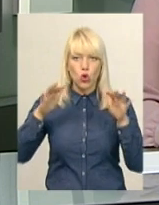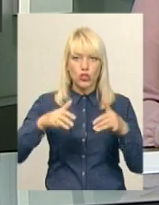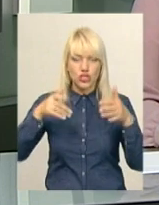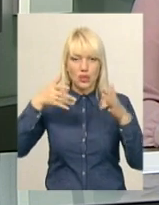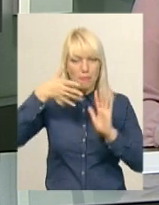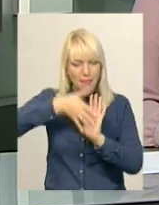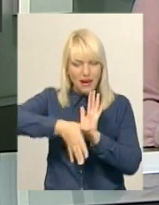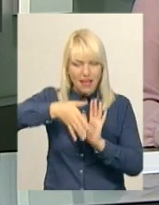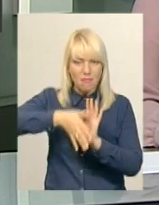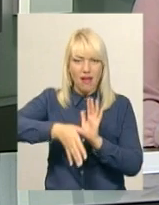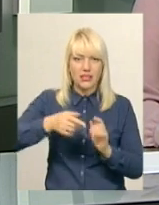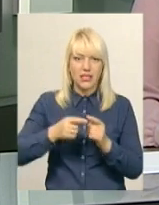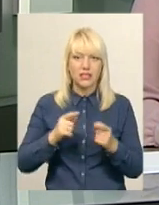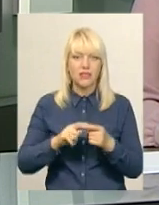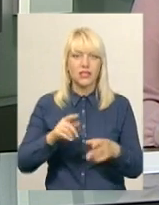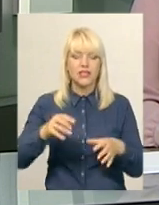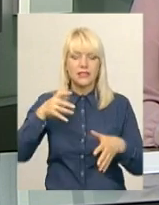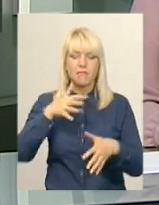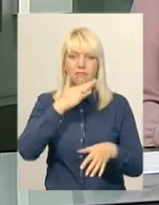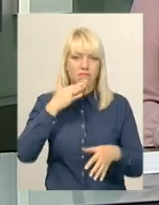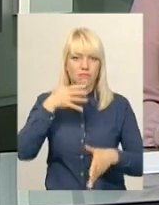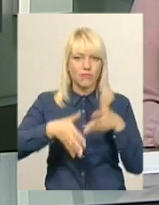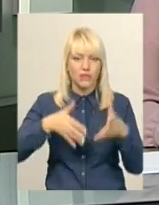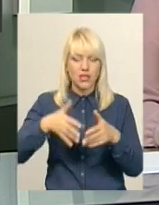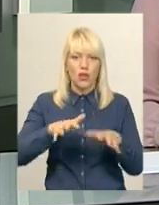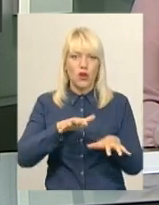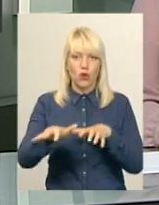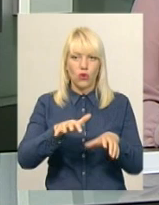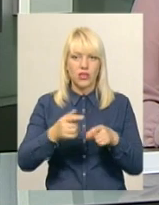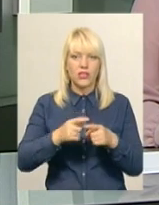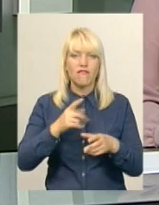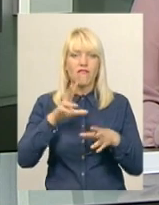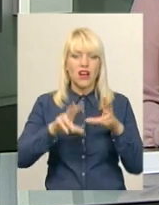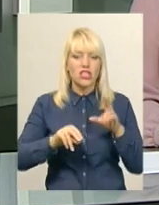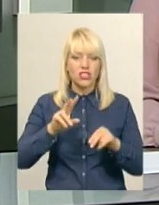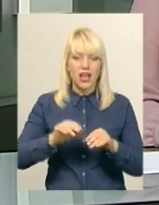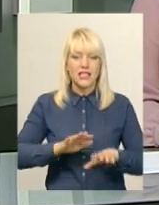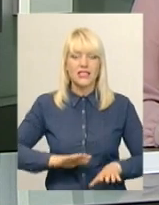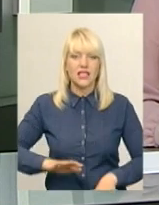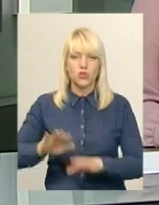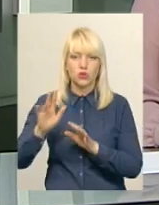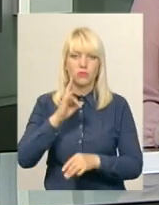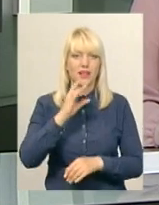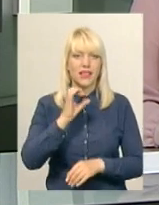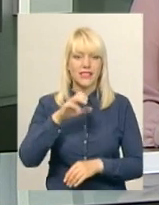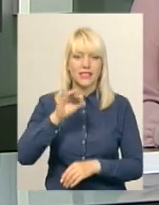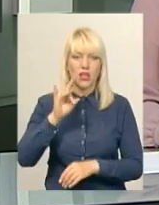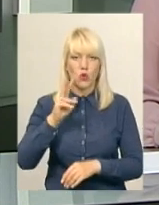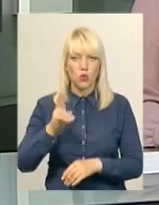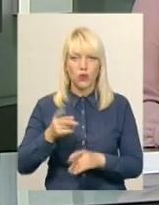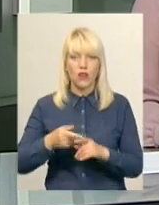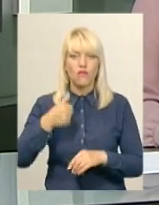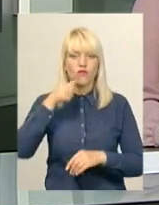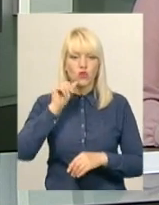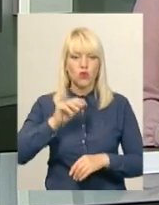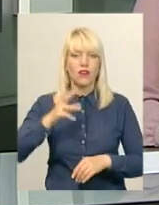затоплення вулиць під час сильних злив, вважає заступник Хмельницького міського голови Анатолій Нестерук. Нагадаю, вчора у Хмельницькому випало